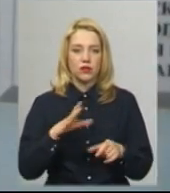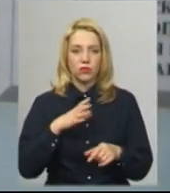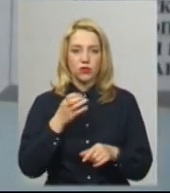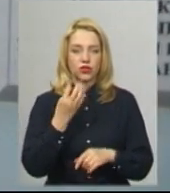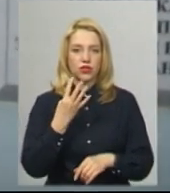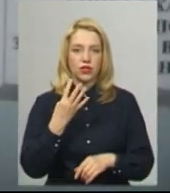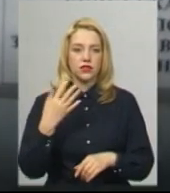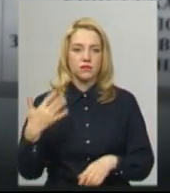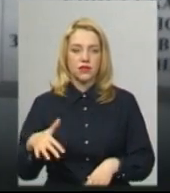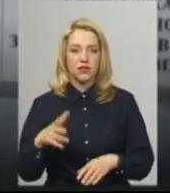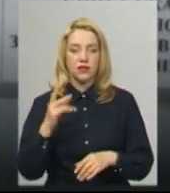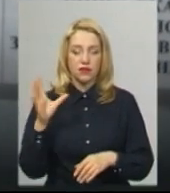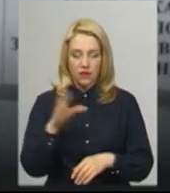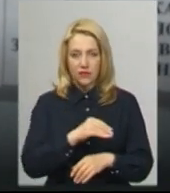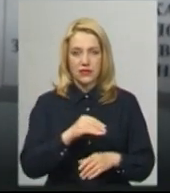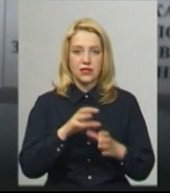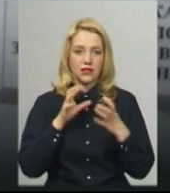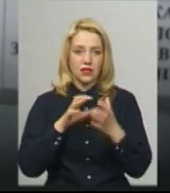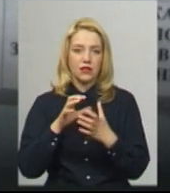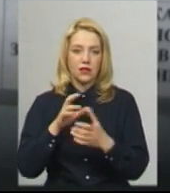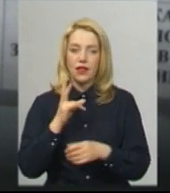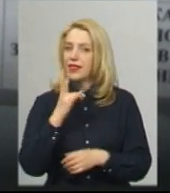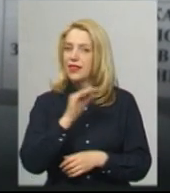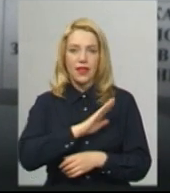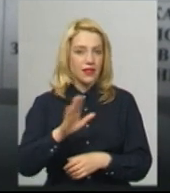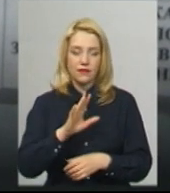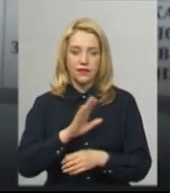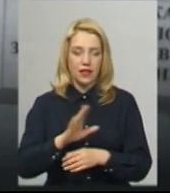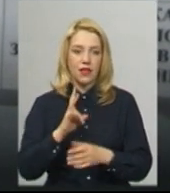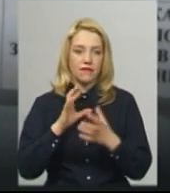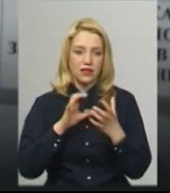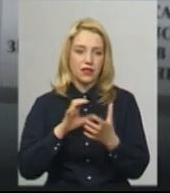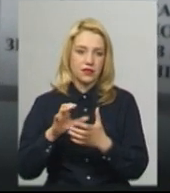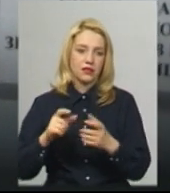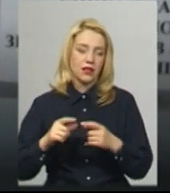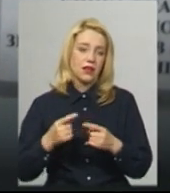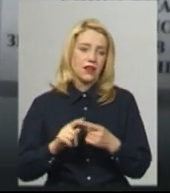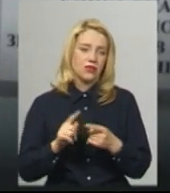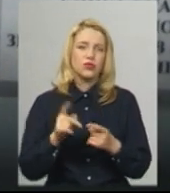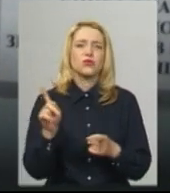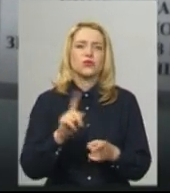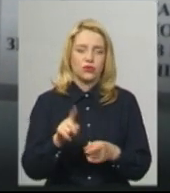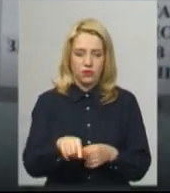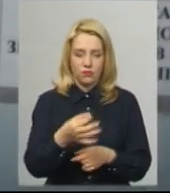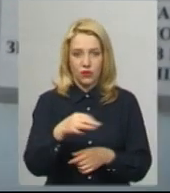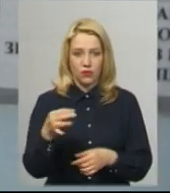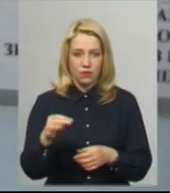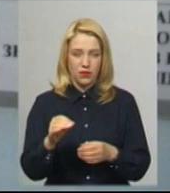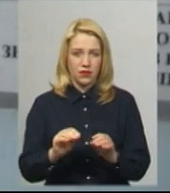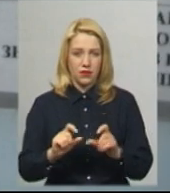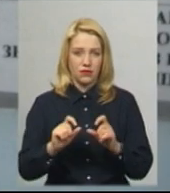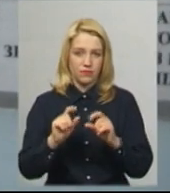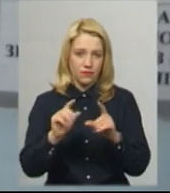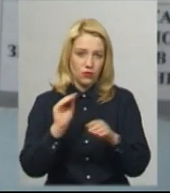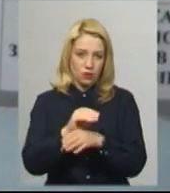Ну, не на всі рейси подорожчили. Не на всі? Не на всі. Та там, в принципі, що ж там подорожчили? Там набагато, на